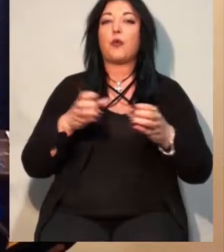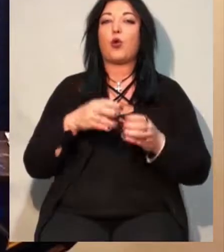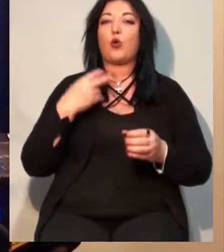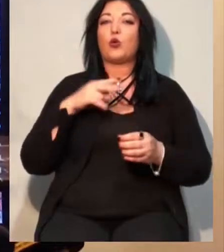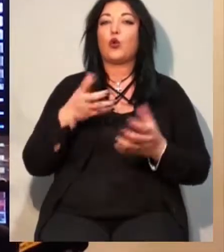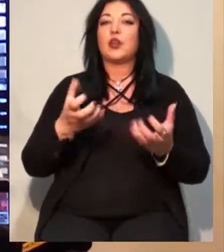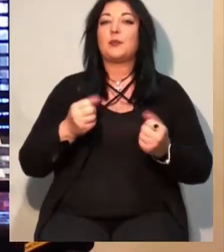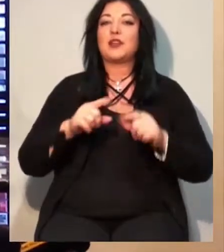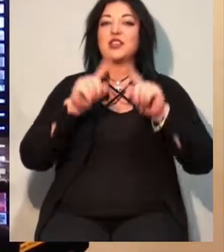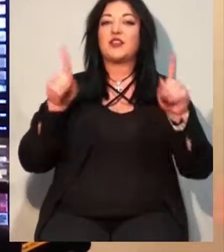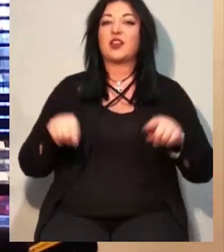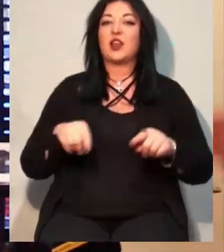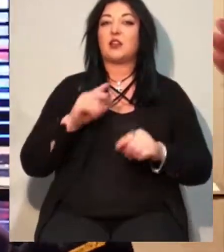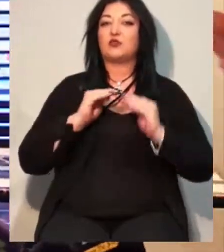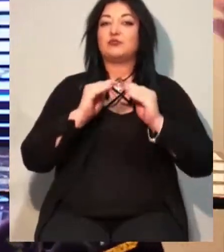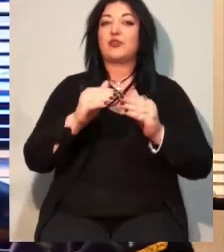на квартири в Одесі.